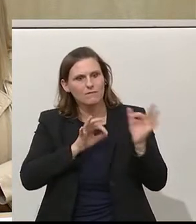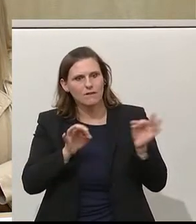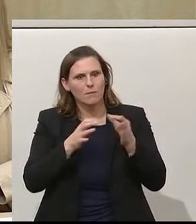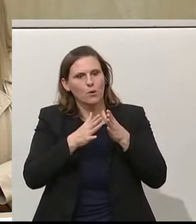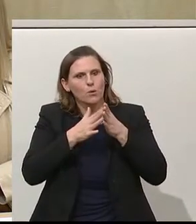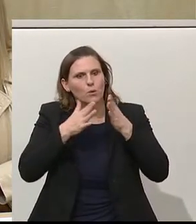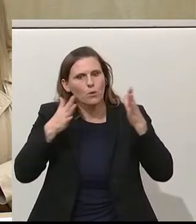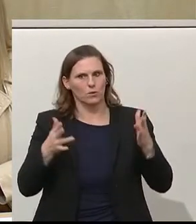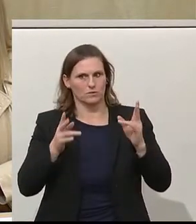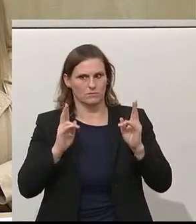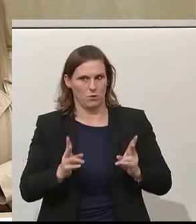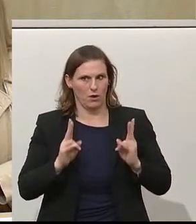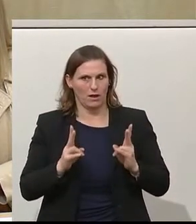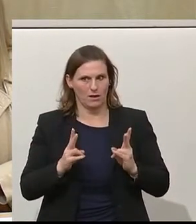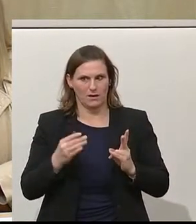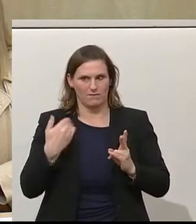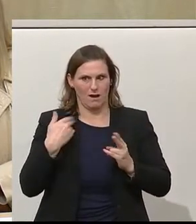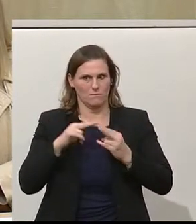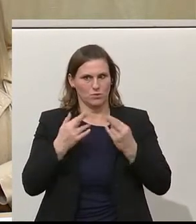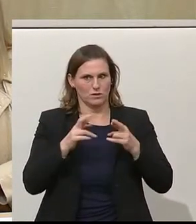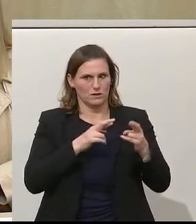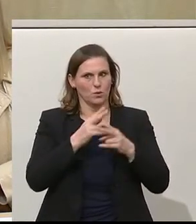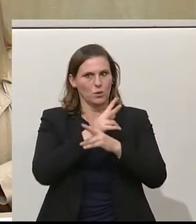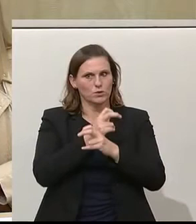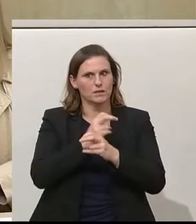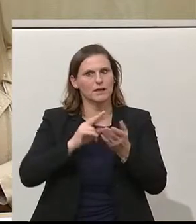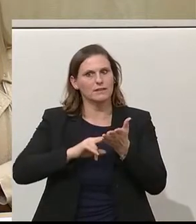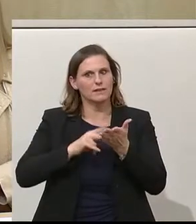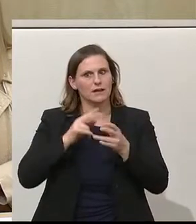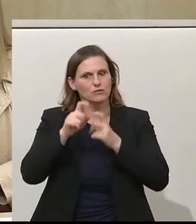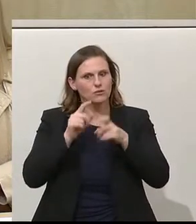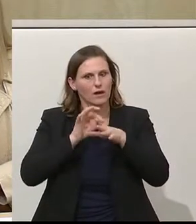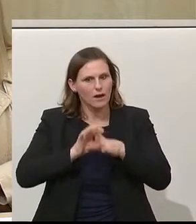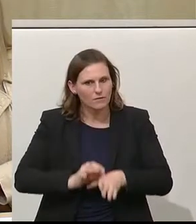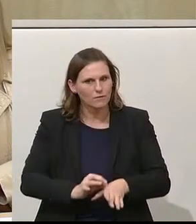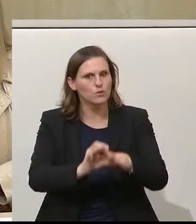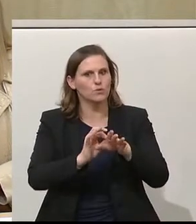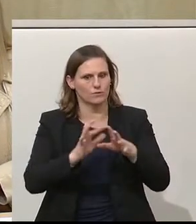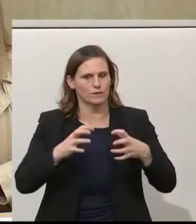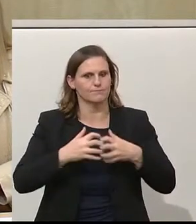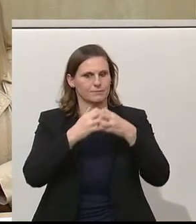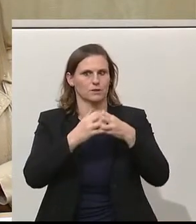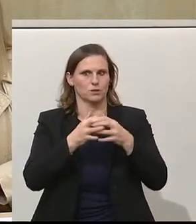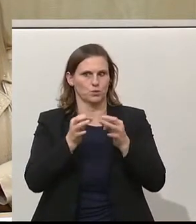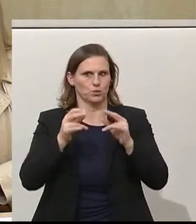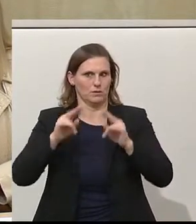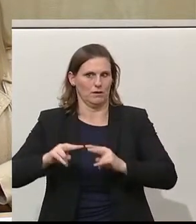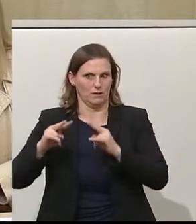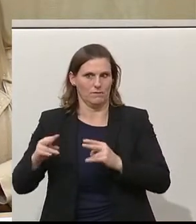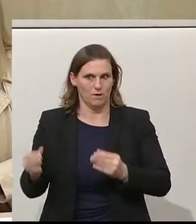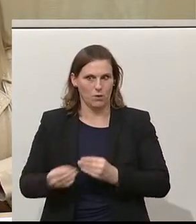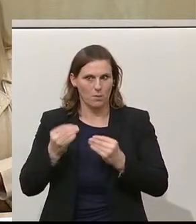ist. Wir haben in der letzten Bundesregierung in Österreich eine solche Digitalsteuer eingeführt. Und das ist nur gut und gerecht, denn es kann nicht sein,